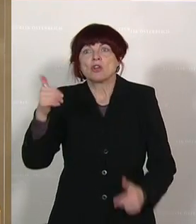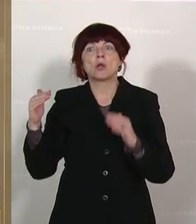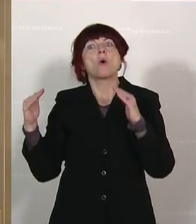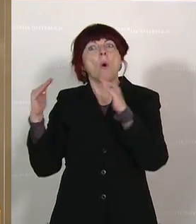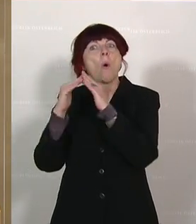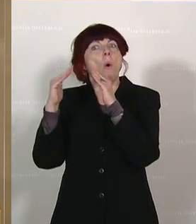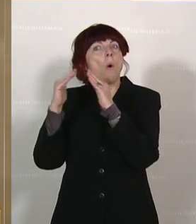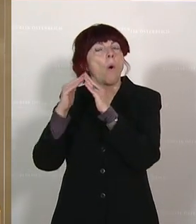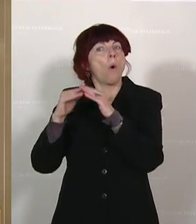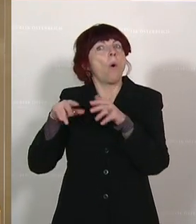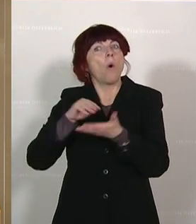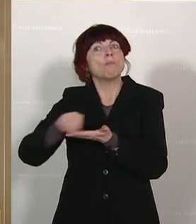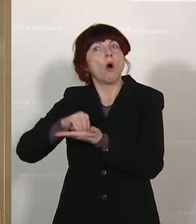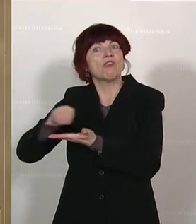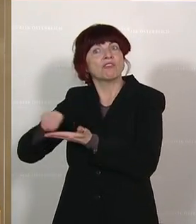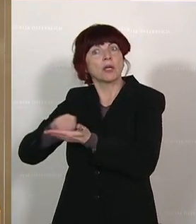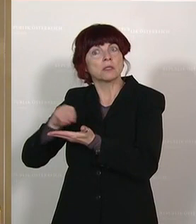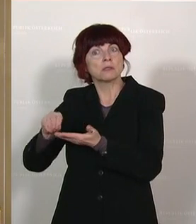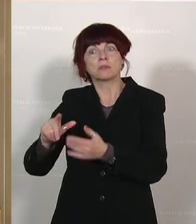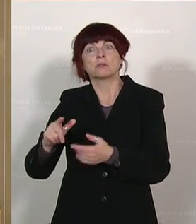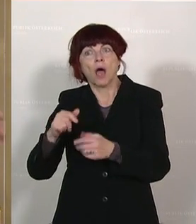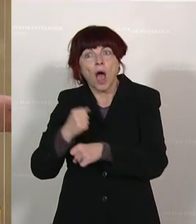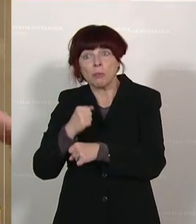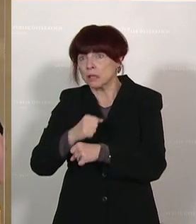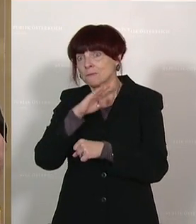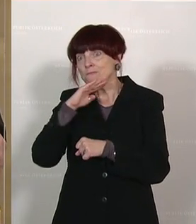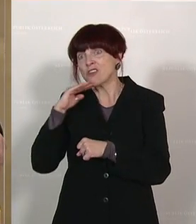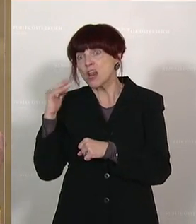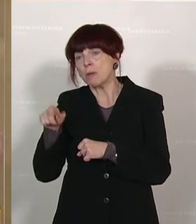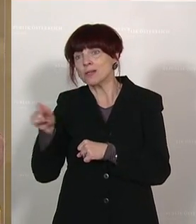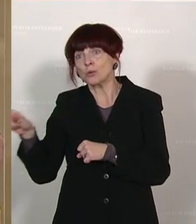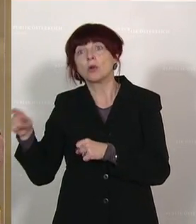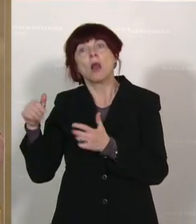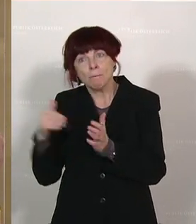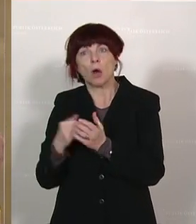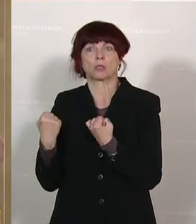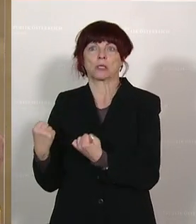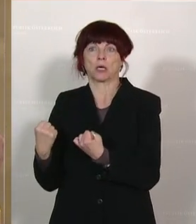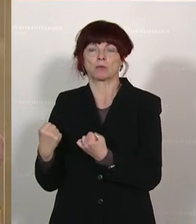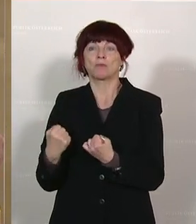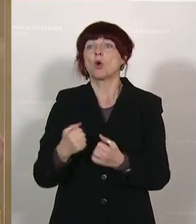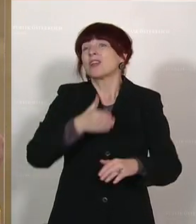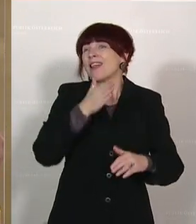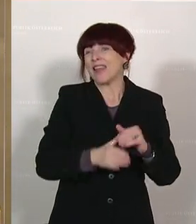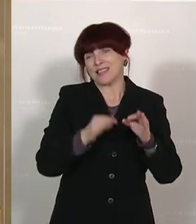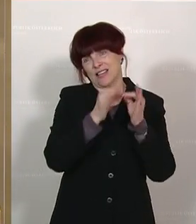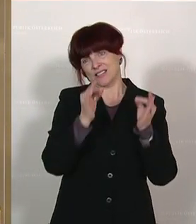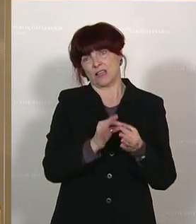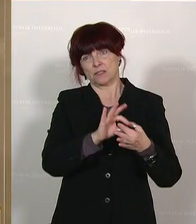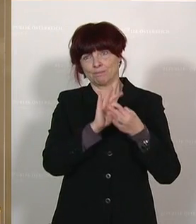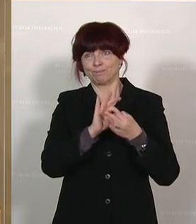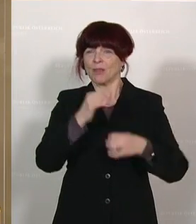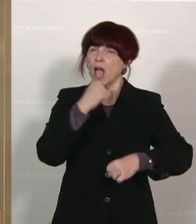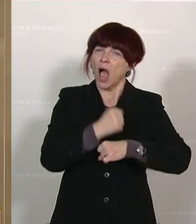und das sind enorm viele, brauchen diese Sicherheit. Und noch ein letzter Satz, was die Arbeitsstiftung anbelangt. Wir